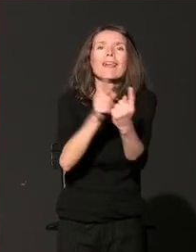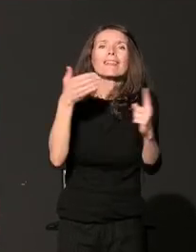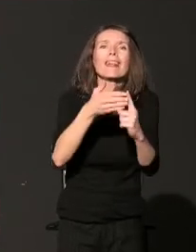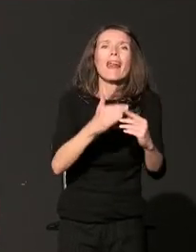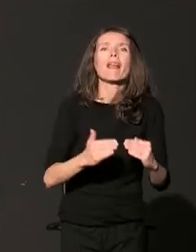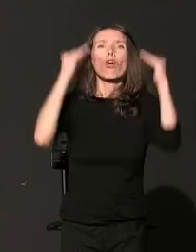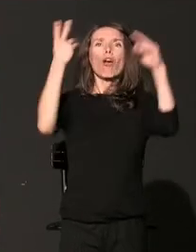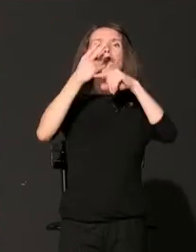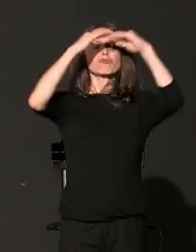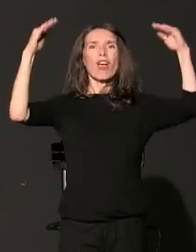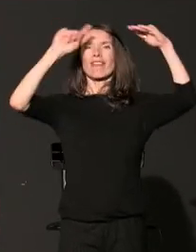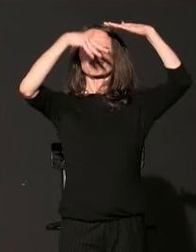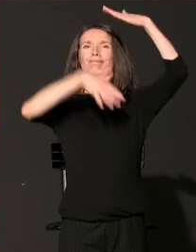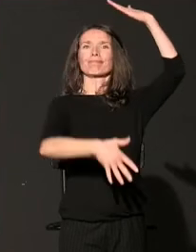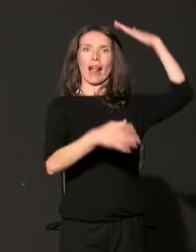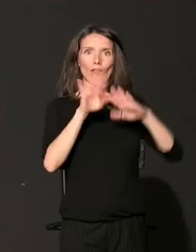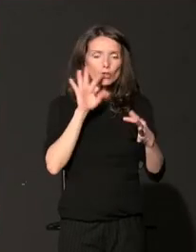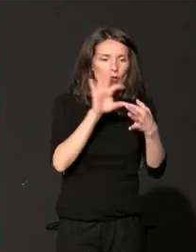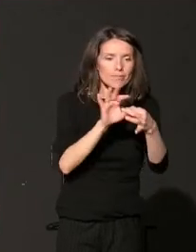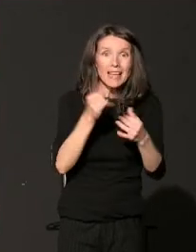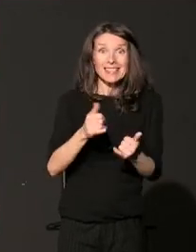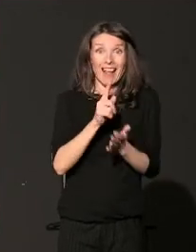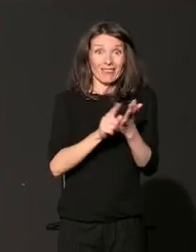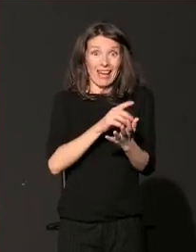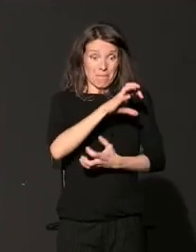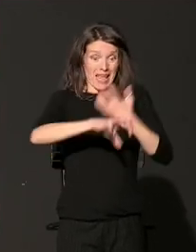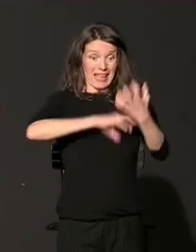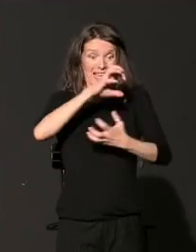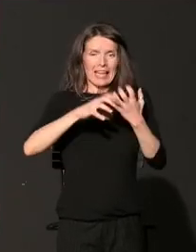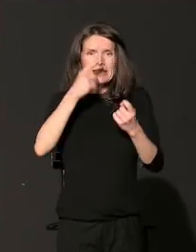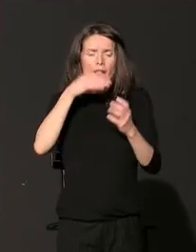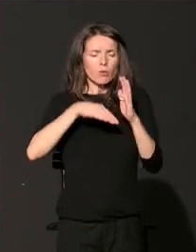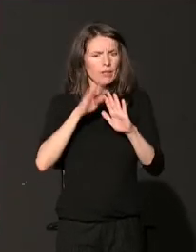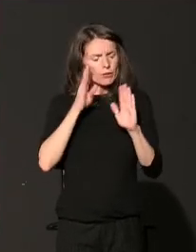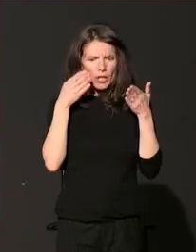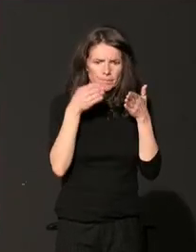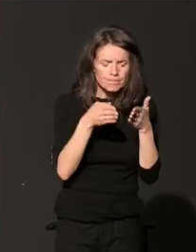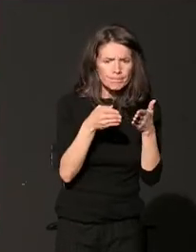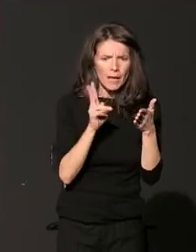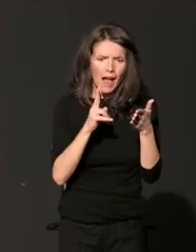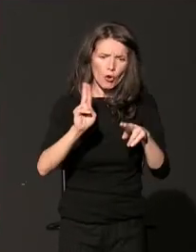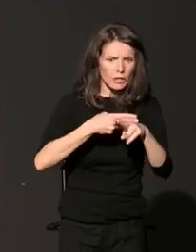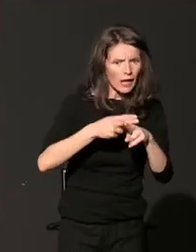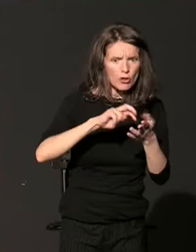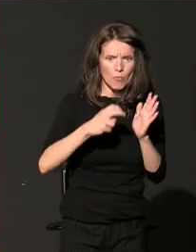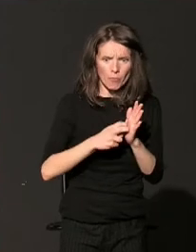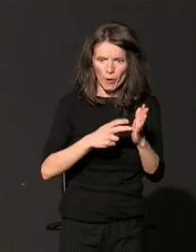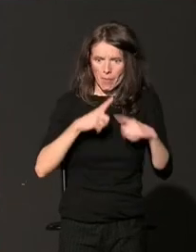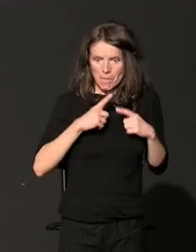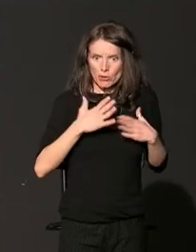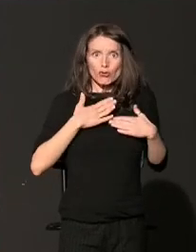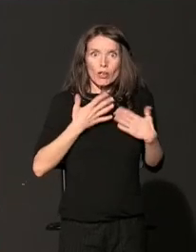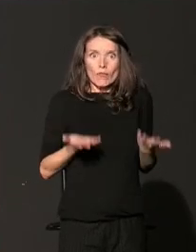drugima i fokusirali se na rešavanje problema koji neposredno utiču na kvalitet njihovog života. Uz našu podršku,